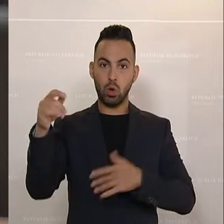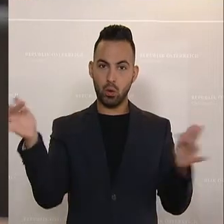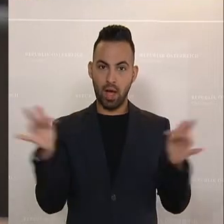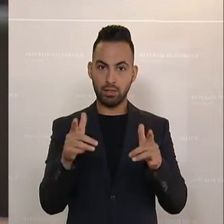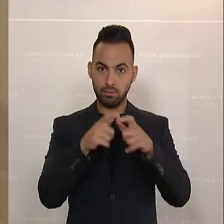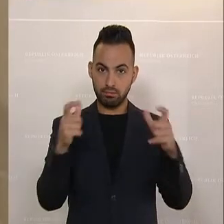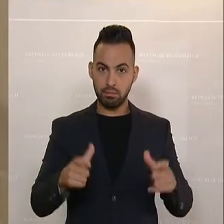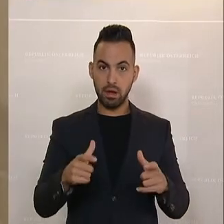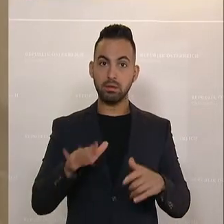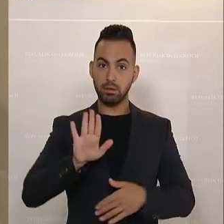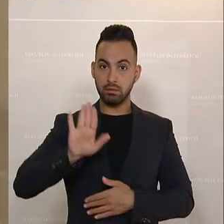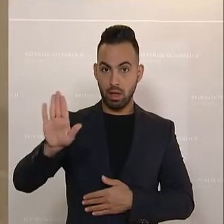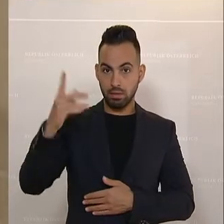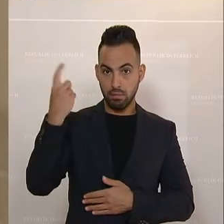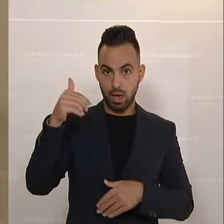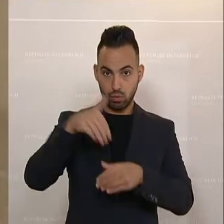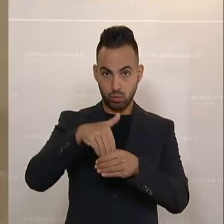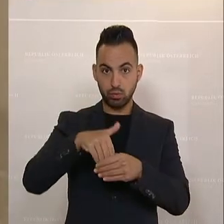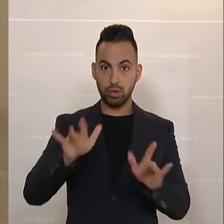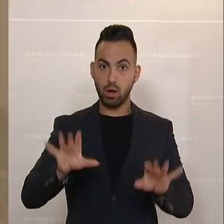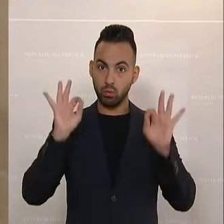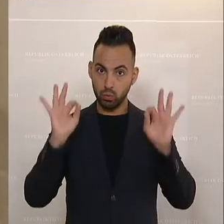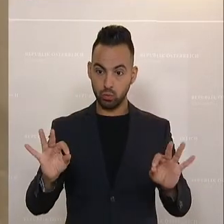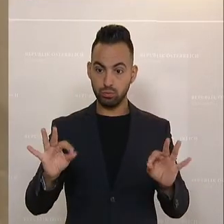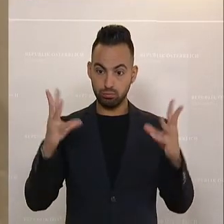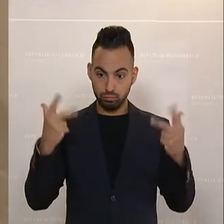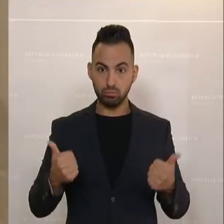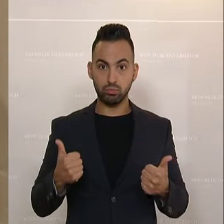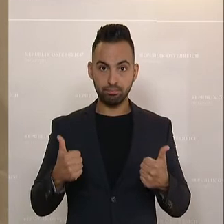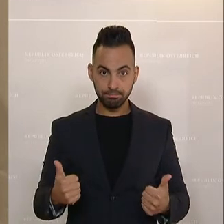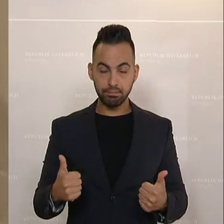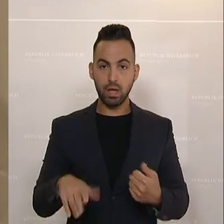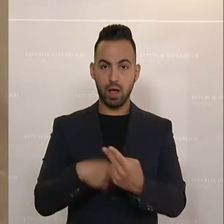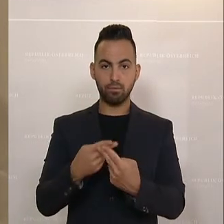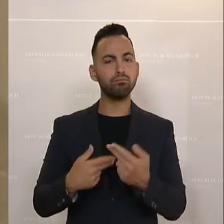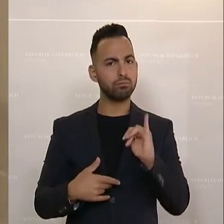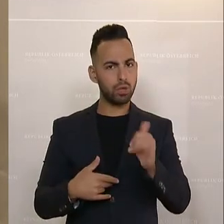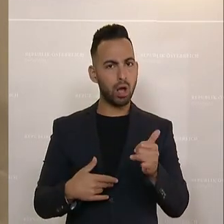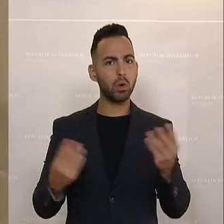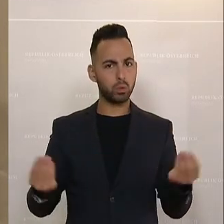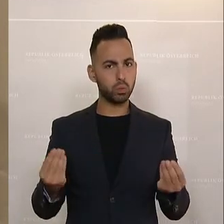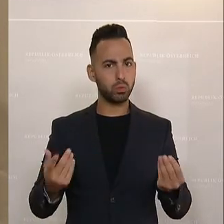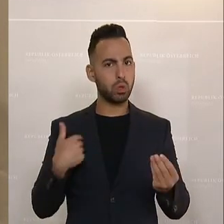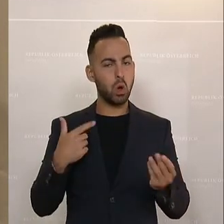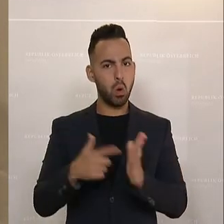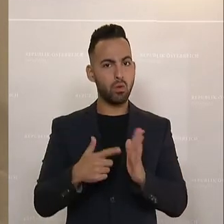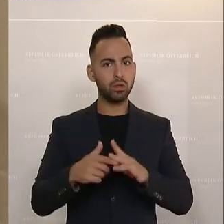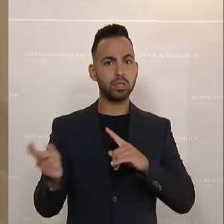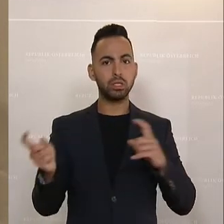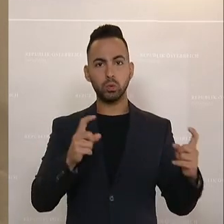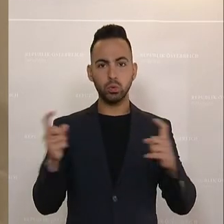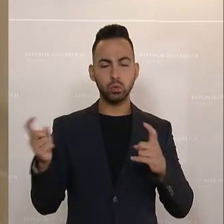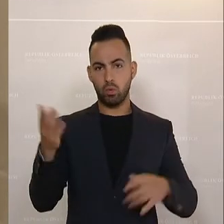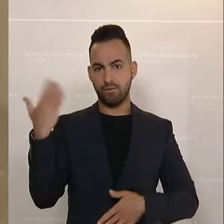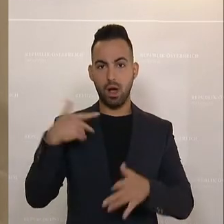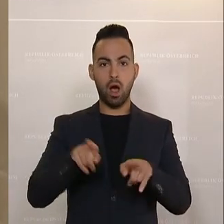es brauchen? Das sind sie, das habe ich versucht darzulegen und ich habe mir auch angeschaut, weil es oft Debatte hier im Haus war und auch in Ausschüssen,